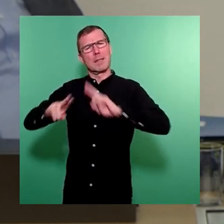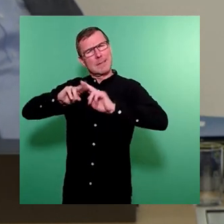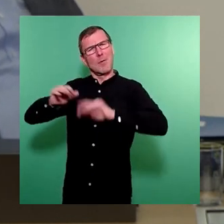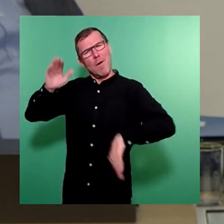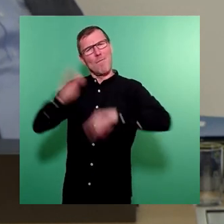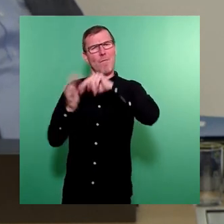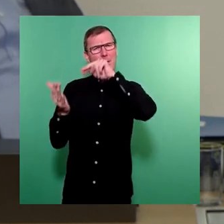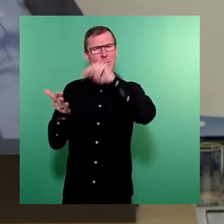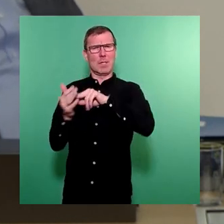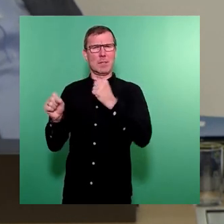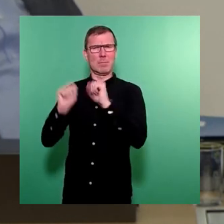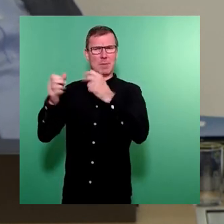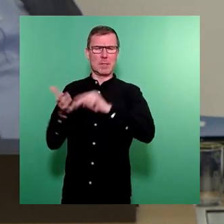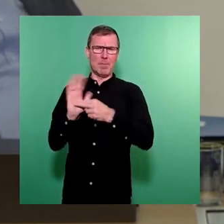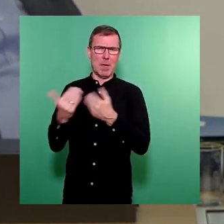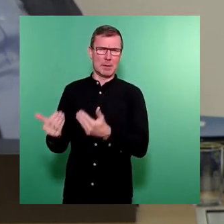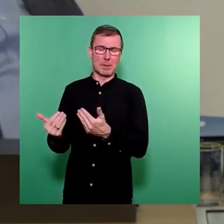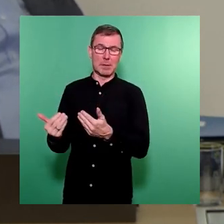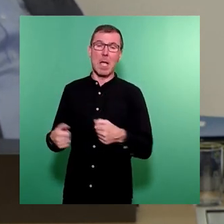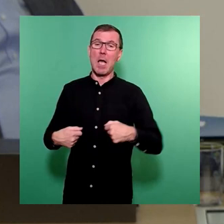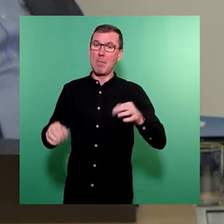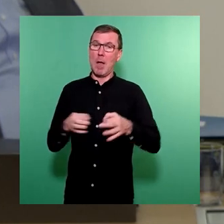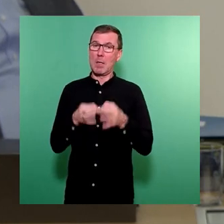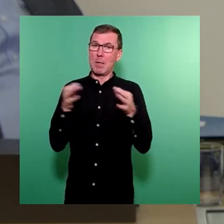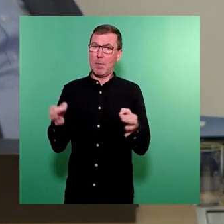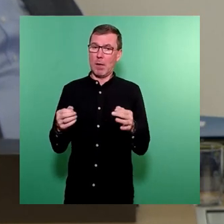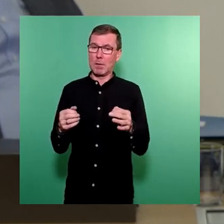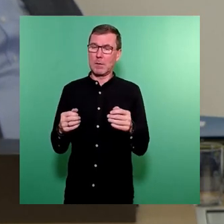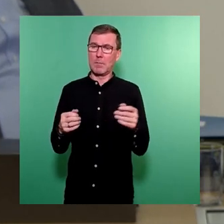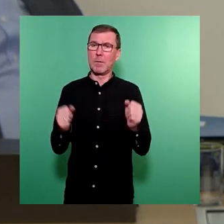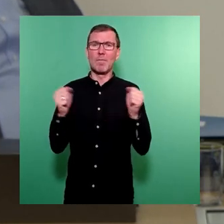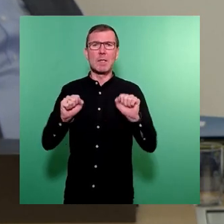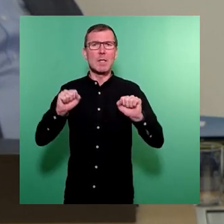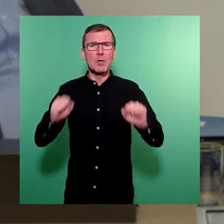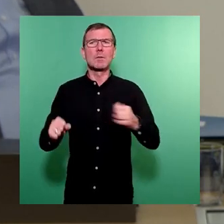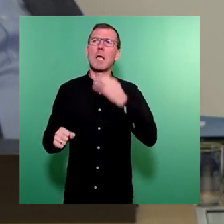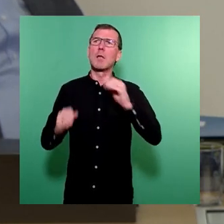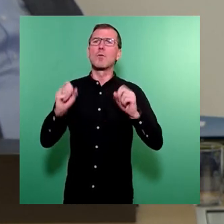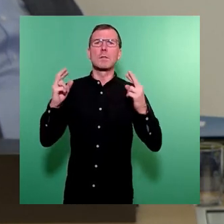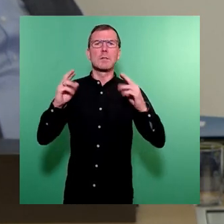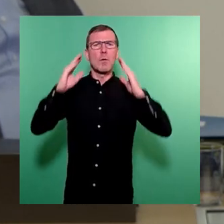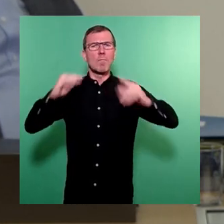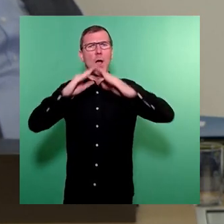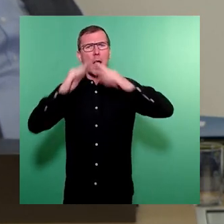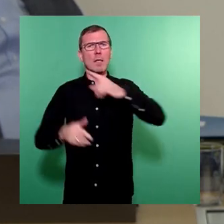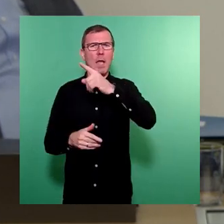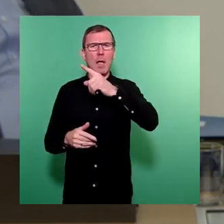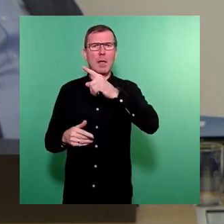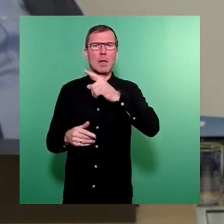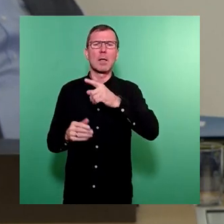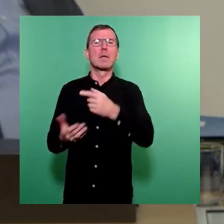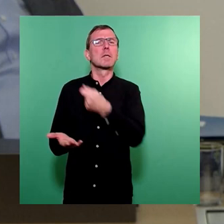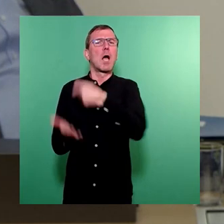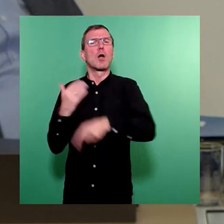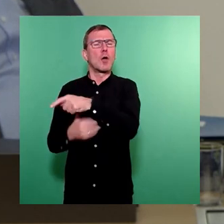Vorausgehend von baulichen Maßnahmen für den Mindestschutz, also Notsicherung des Daches, bemühte sich der Erwerber